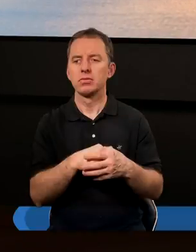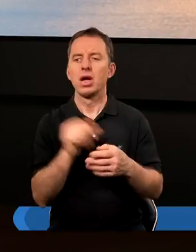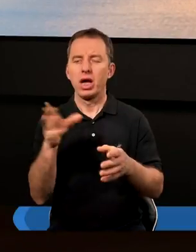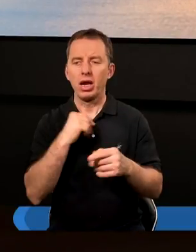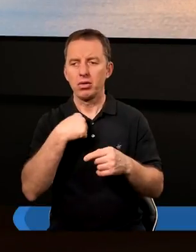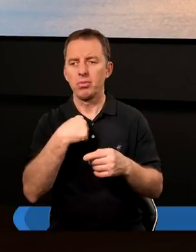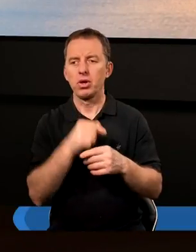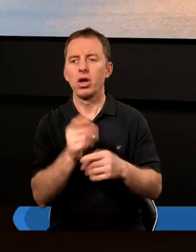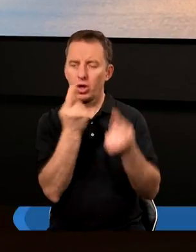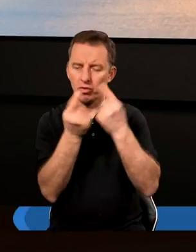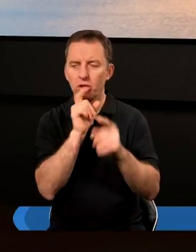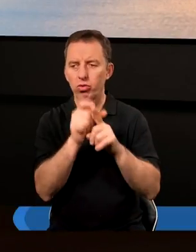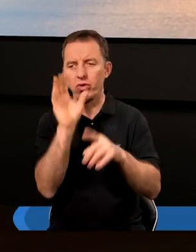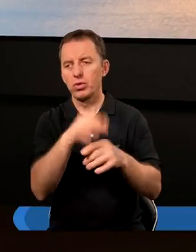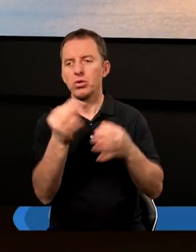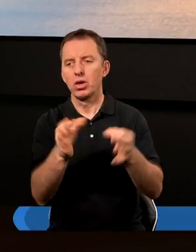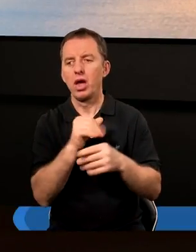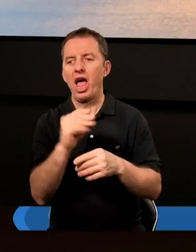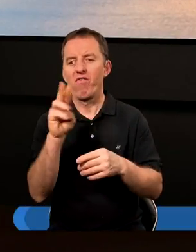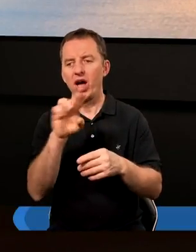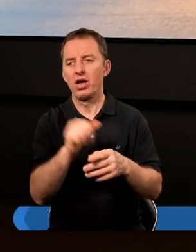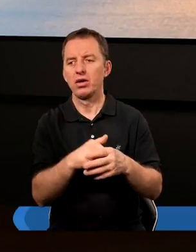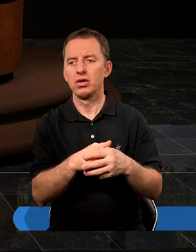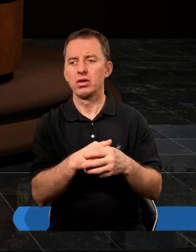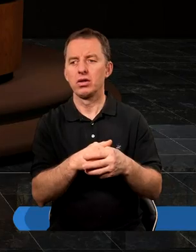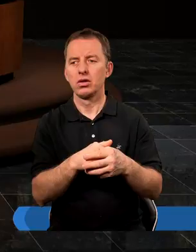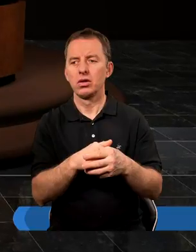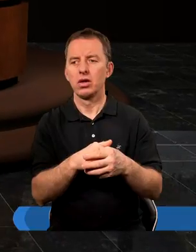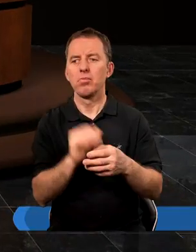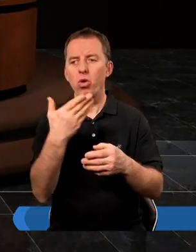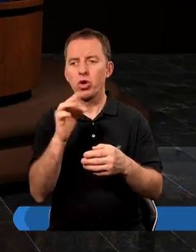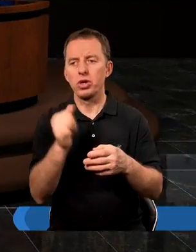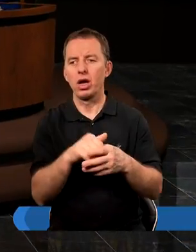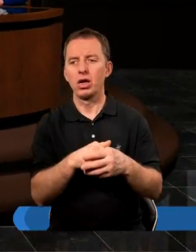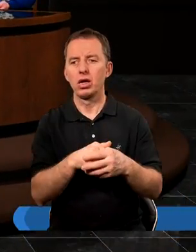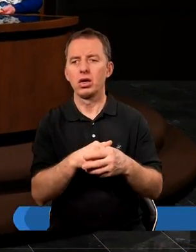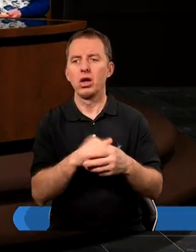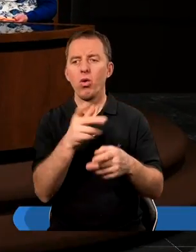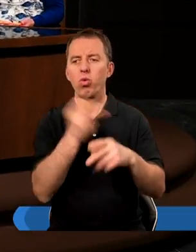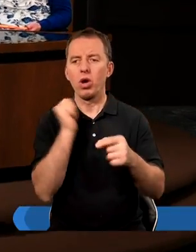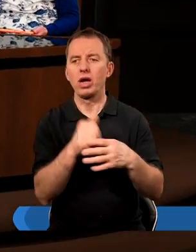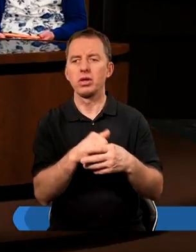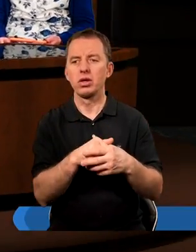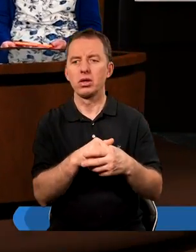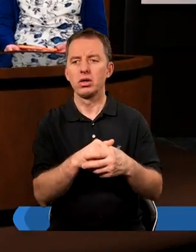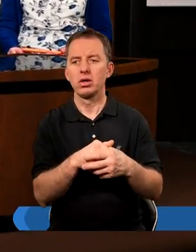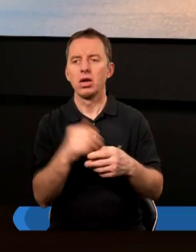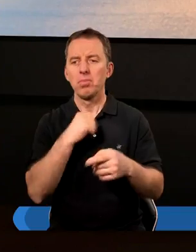Razem ze mną w rozważaniu Bożego Słowa dzisiaj biorą Ewa, Małgosia, Łukasz,